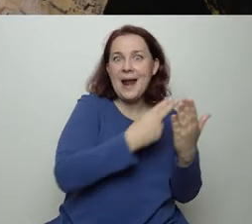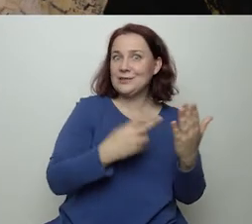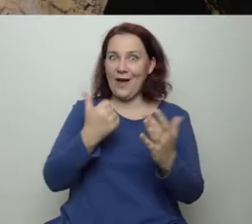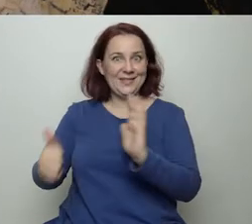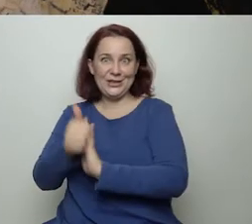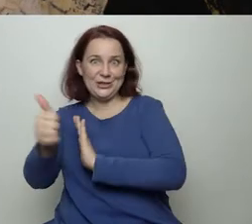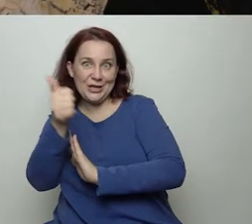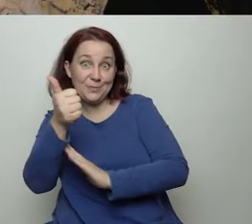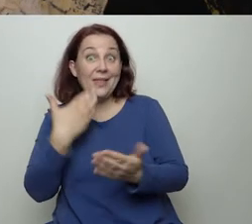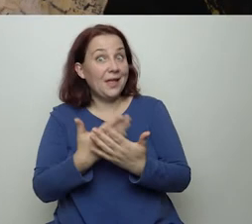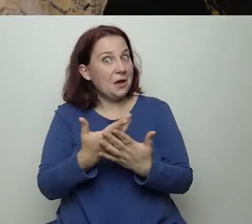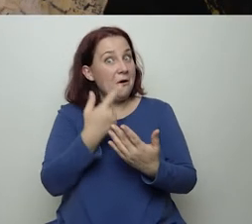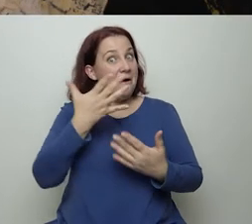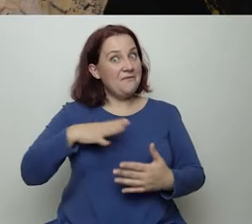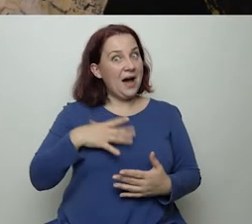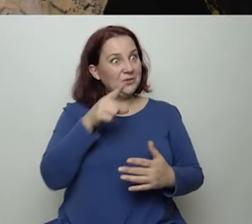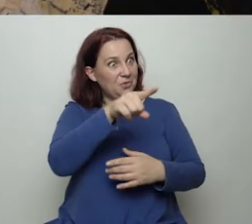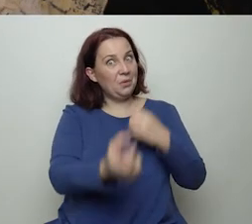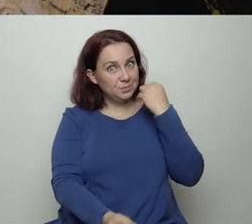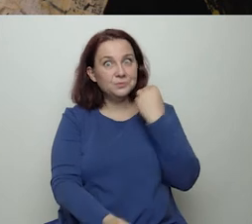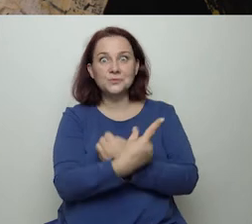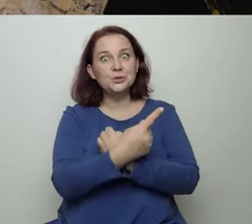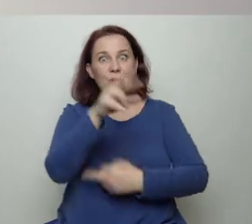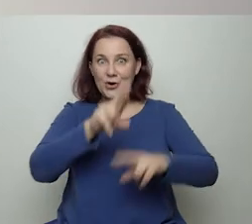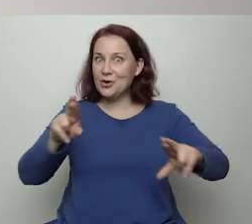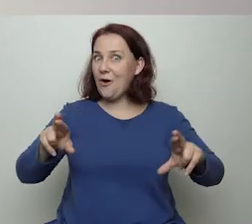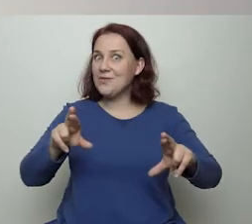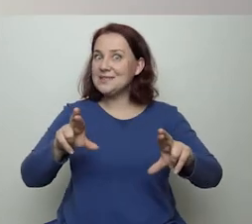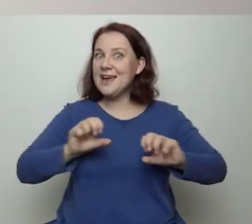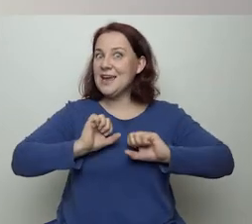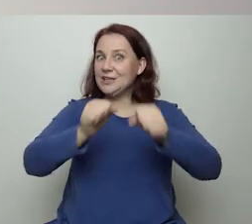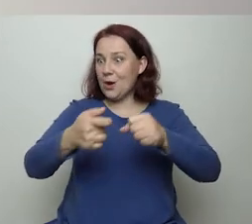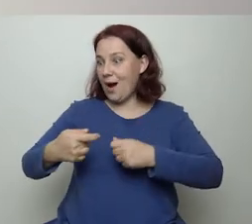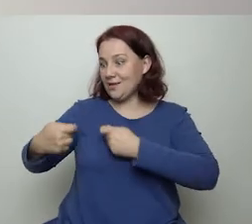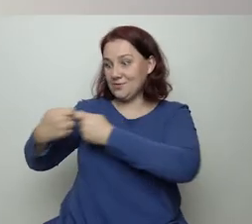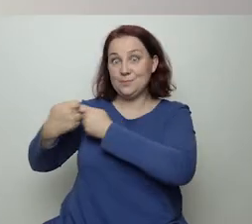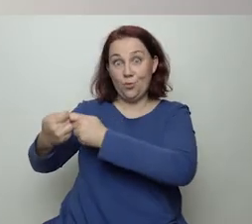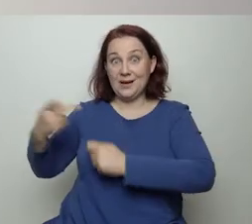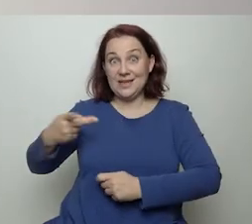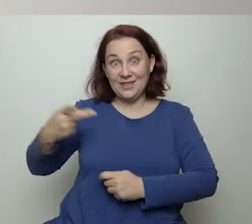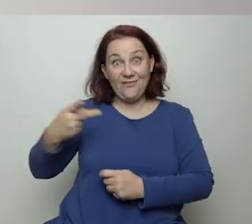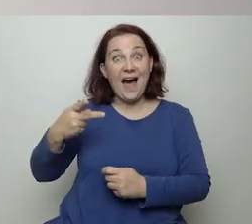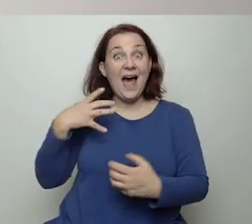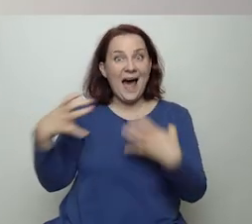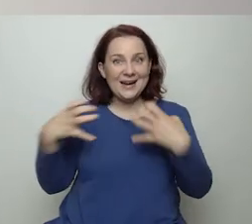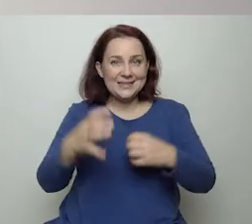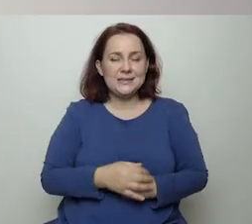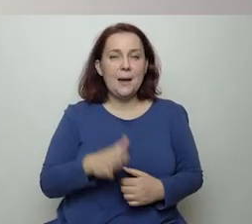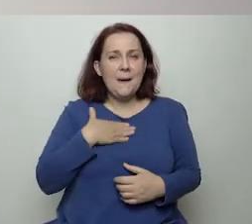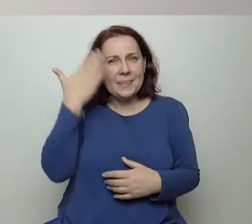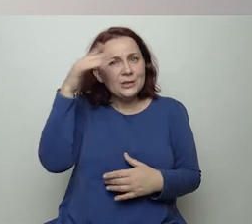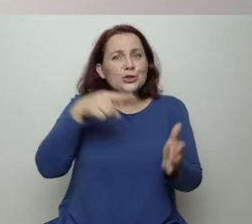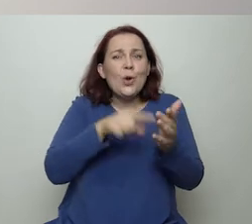warto też zwrócić uwagę na ten taki nietypowy rodzaj działania takiej współpracy Althamera i Żmijewskiego. Mam nadzieję, że to jest bardzo takie